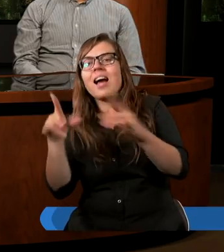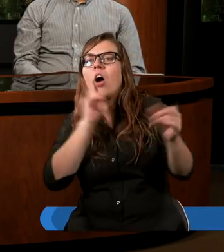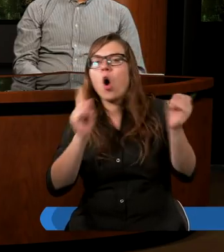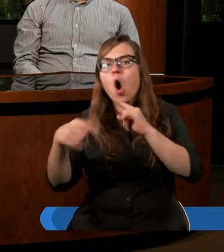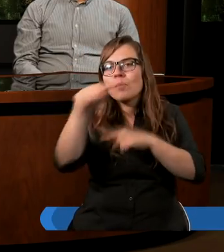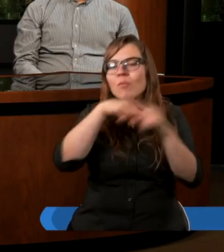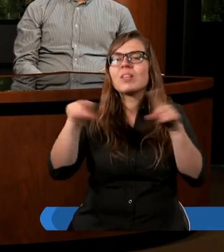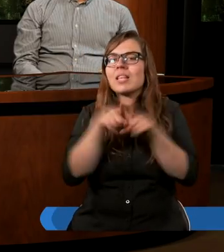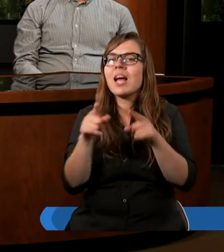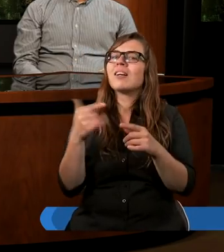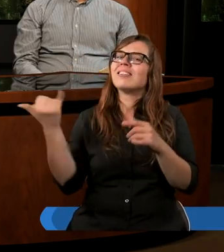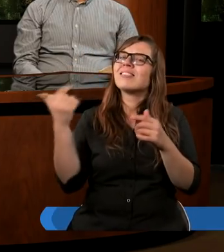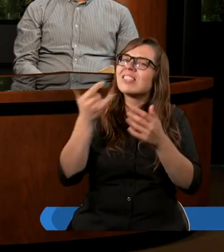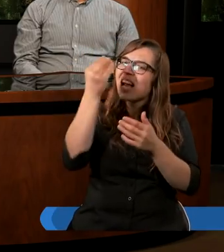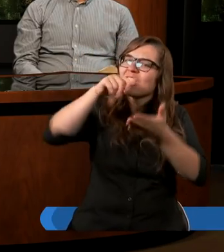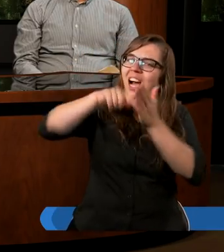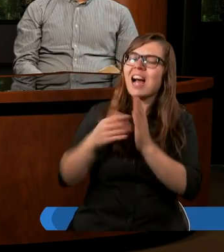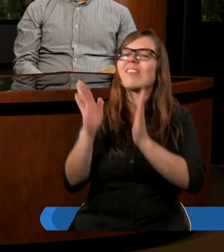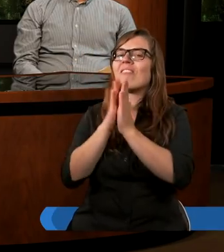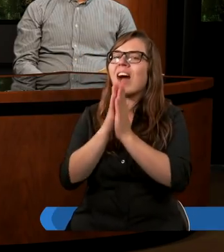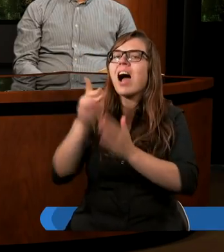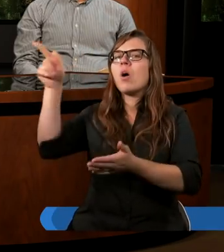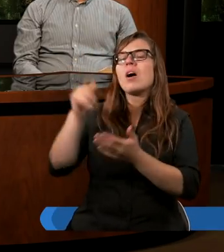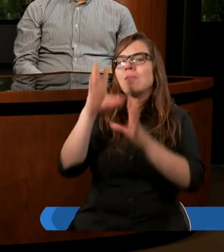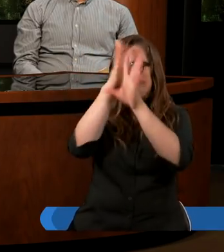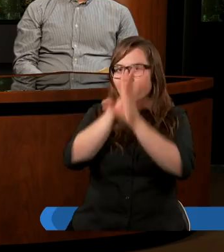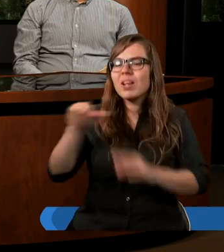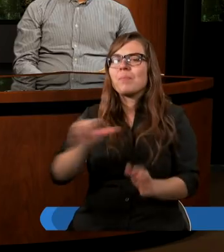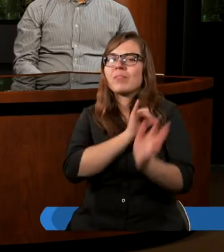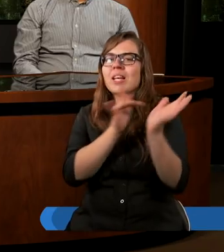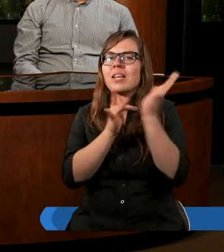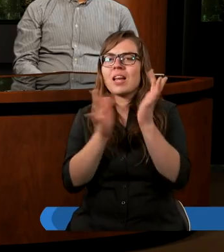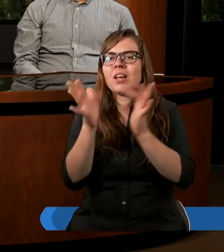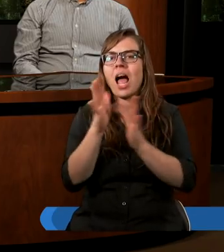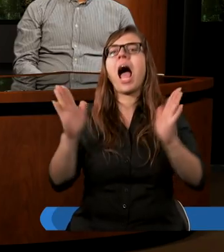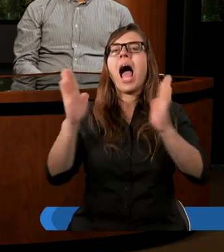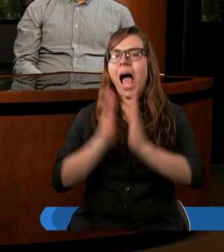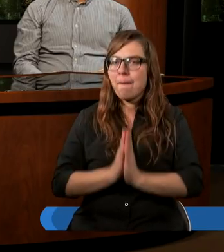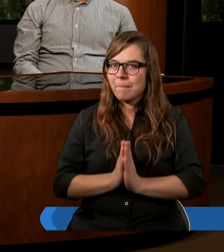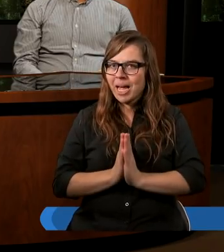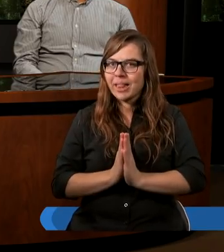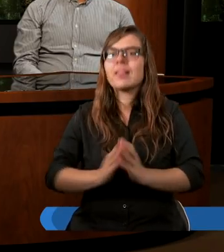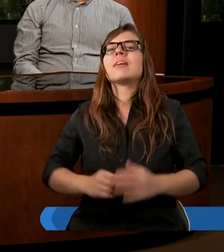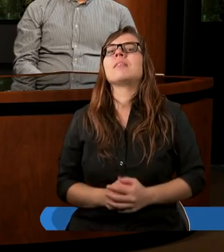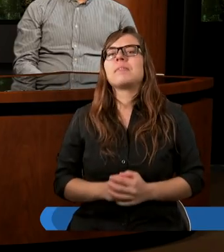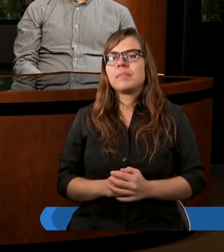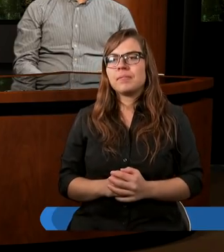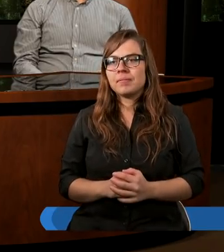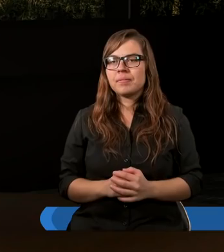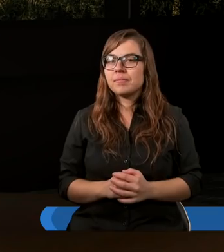Jeszcze raz niech Ci będzie chwała, cześć, uwielbienie w imieniu Pana Jezusa Chrystusa. Amen. Amen.